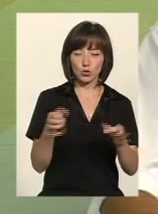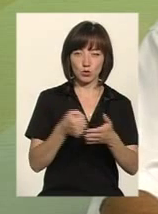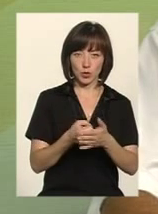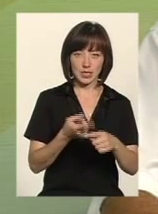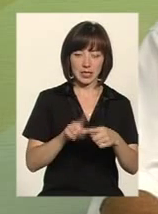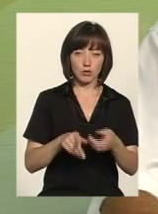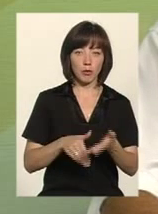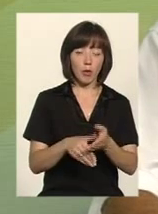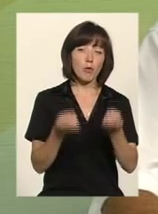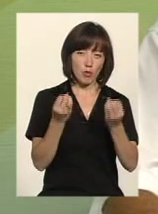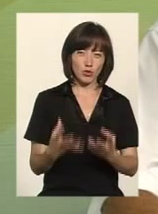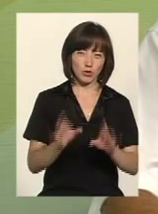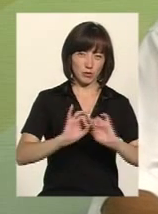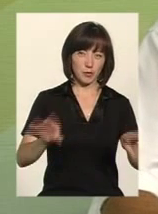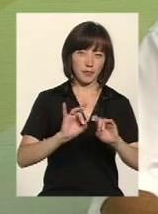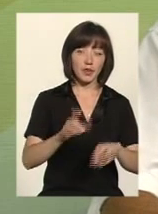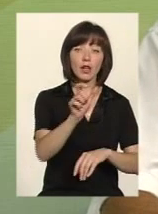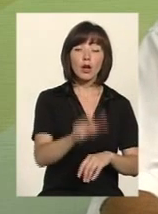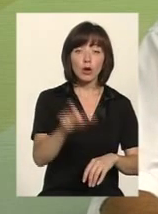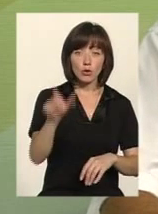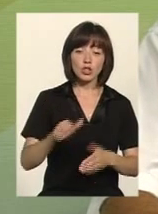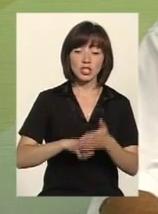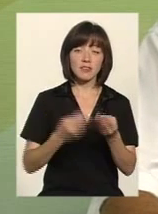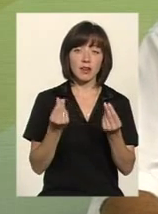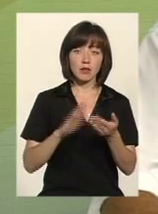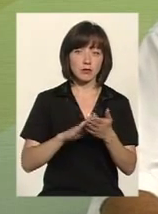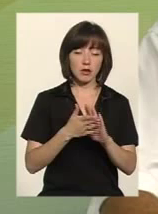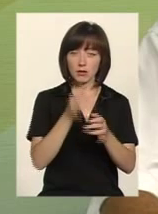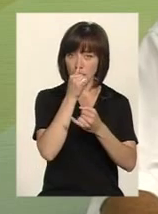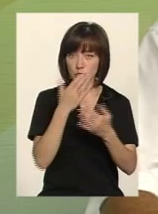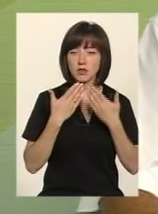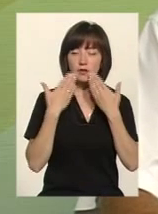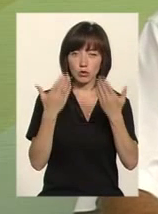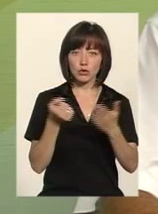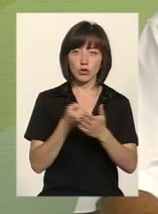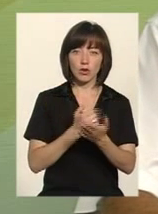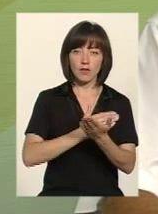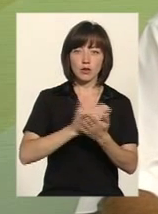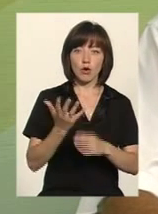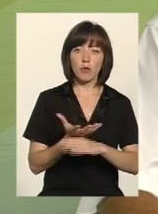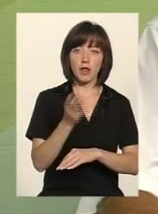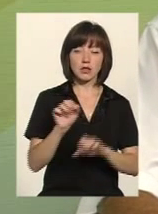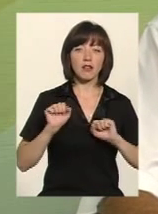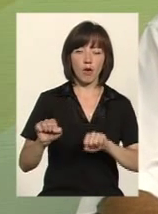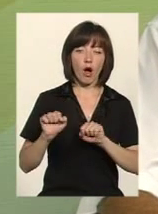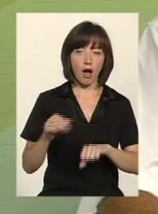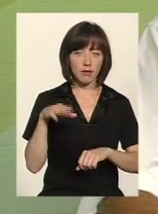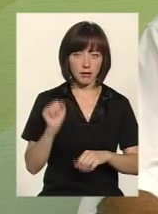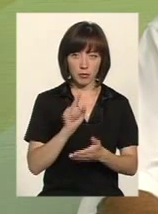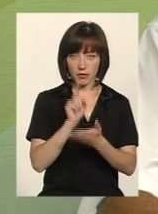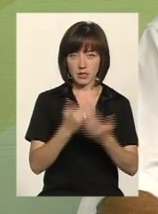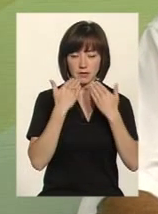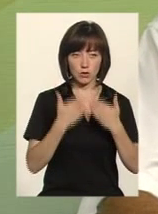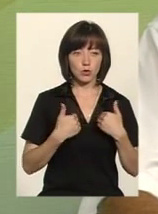говорячи простими словами, ті особи, які через свої фінансові статки не можуть звернутися до високооплачуваного адвоката, повинні